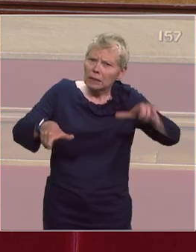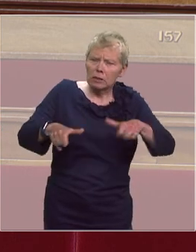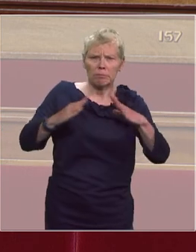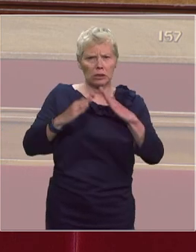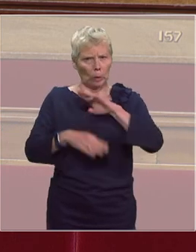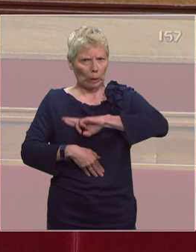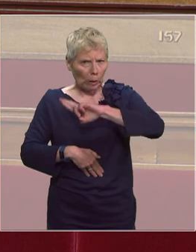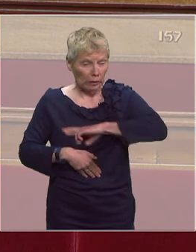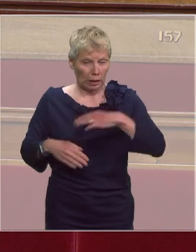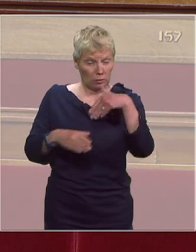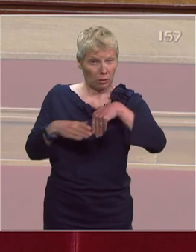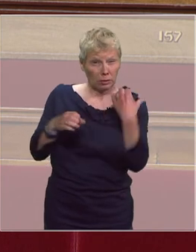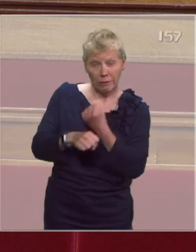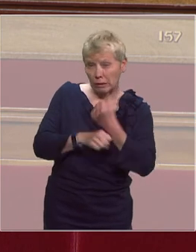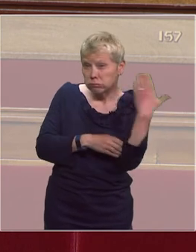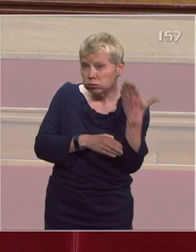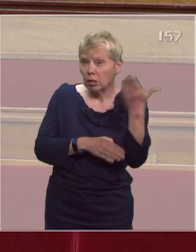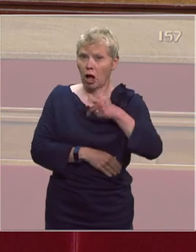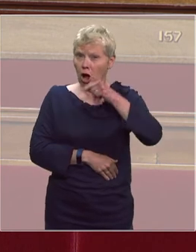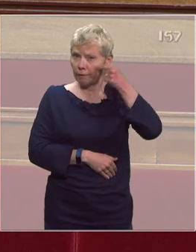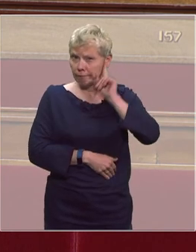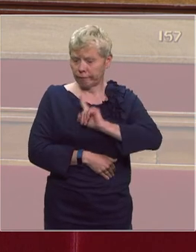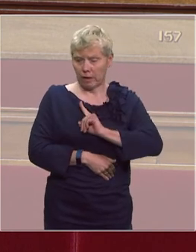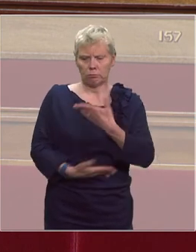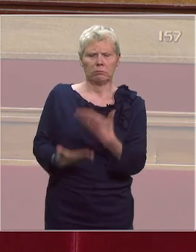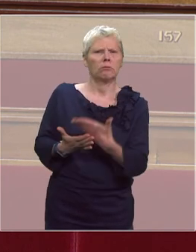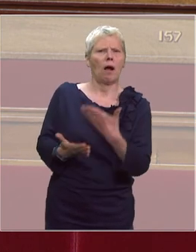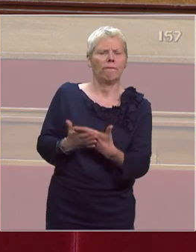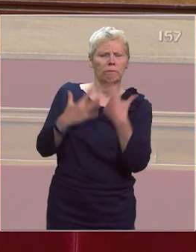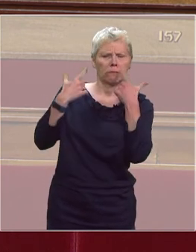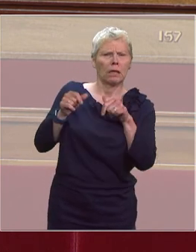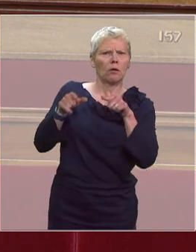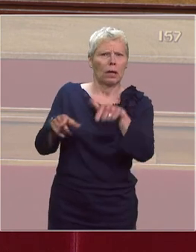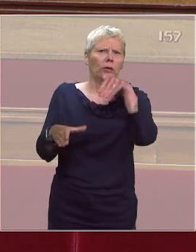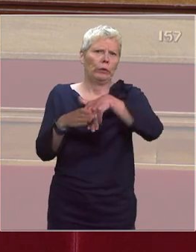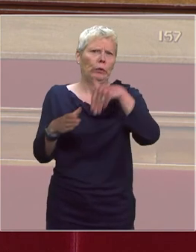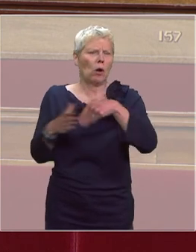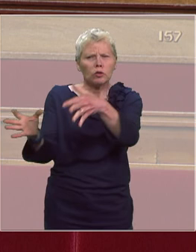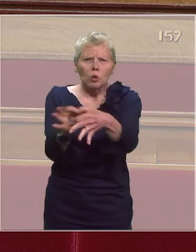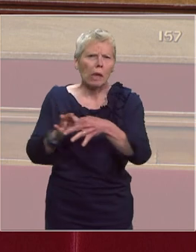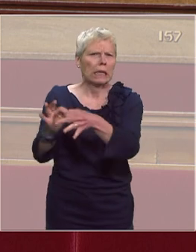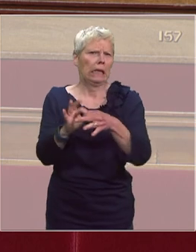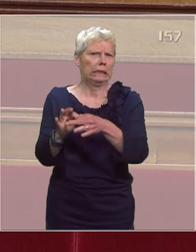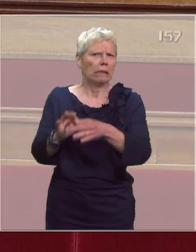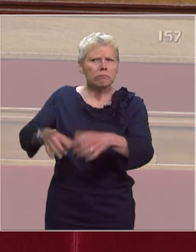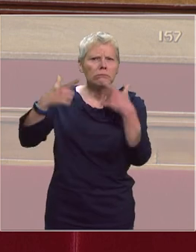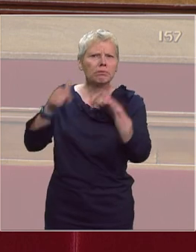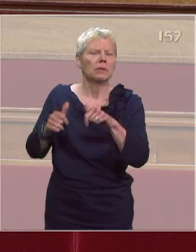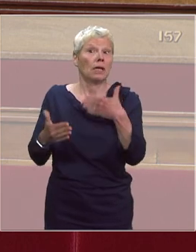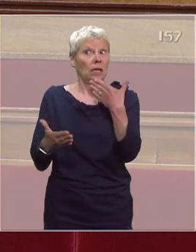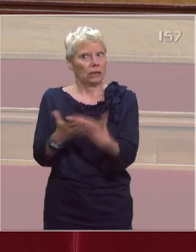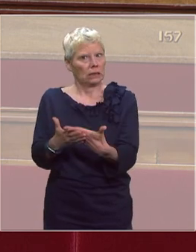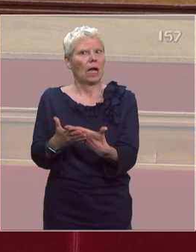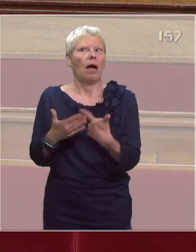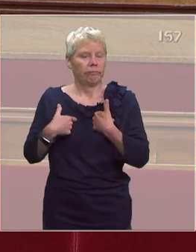Leur travail remarquable, ces femmes et ces hommes font la démonstration d'une formidable solidarité et de cela, nous